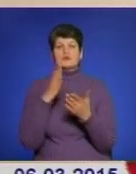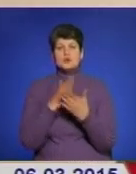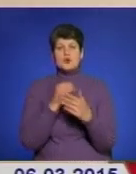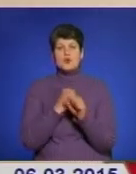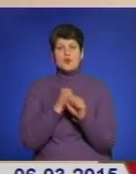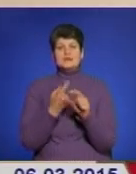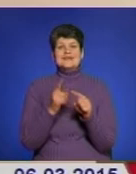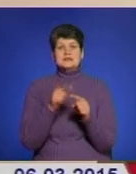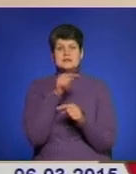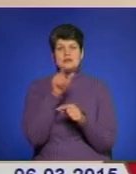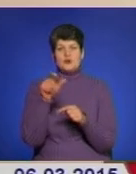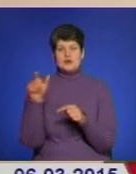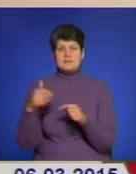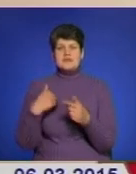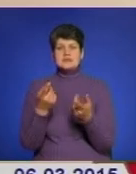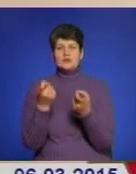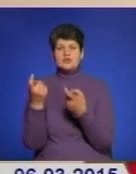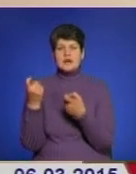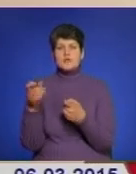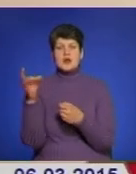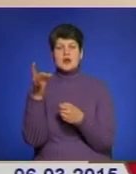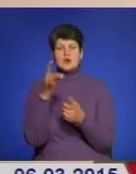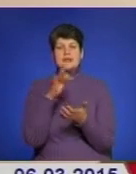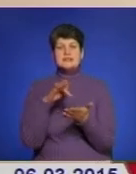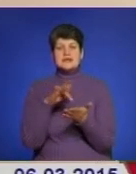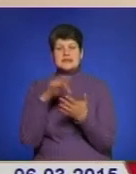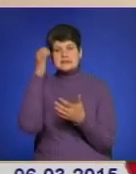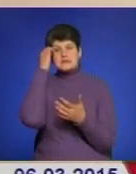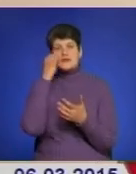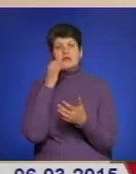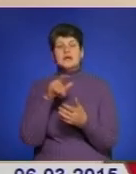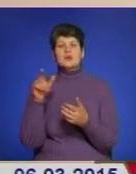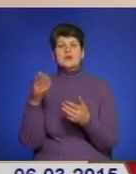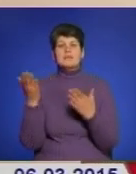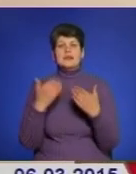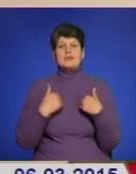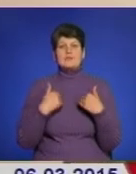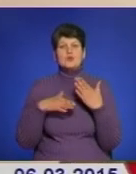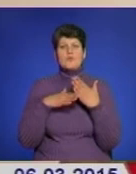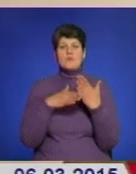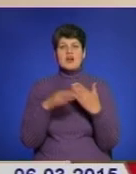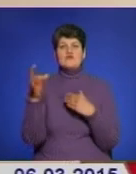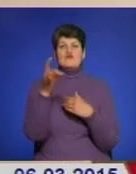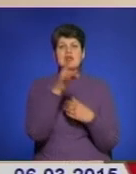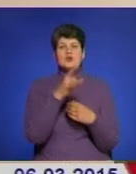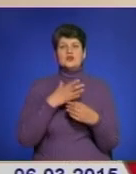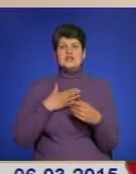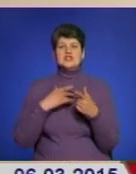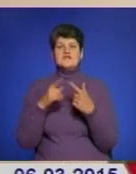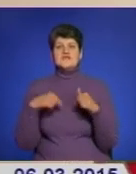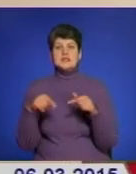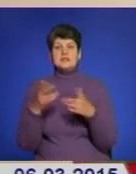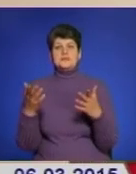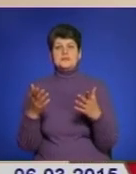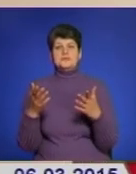цих людей. Ми залучаємо районні центри завдяки людям, які нам допомагають в районах, наші відділи, сектори,